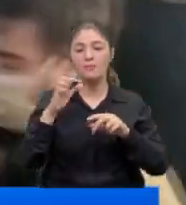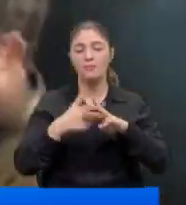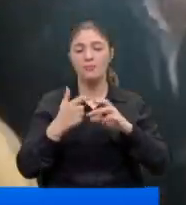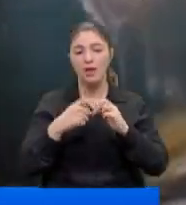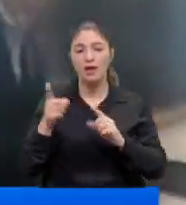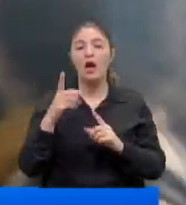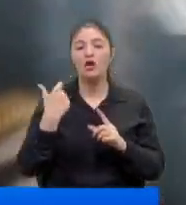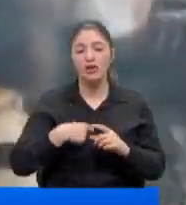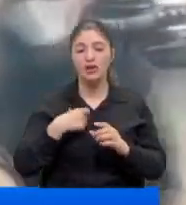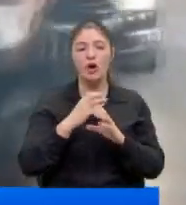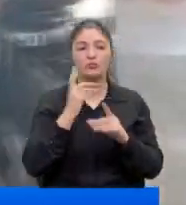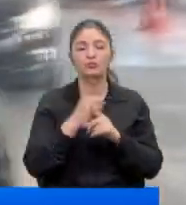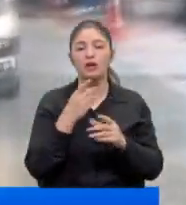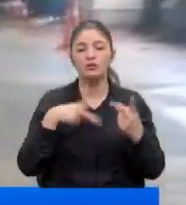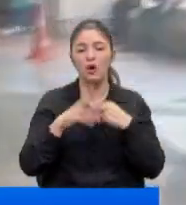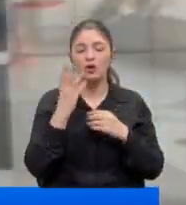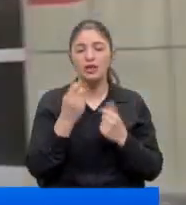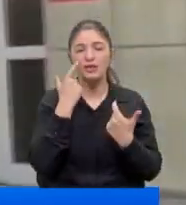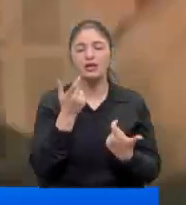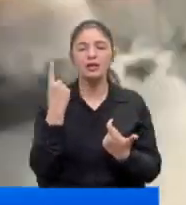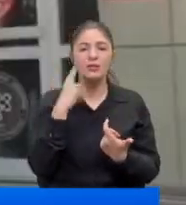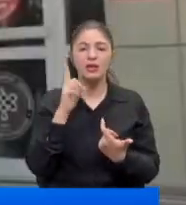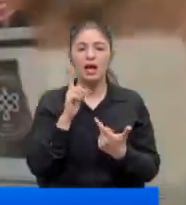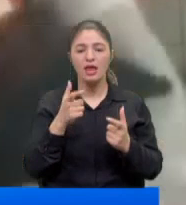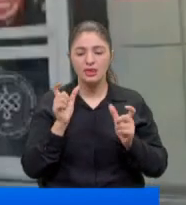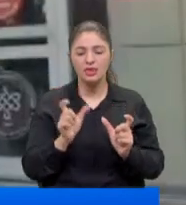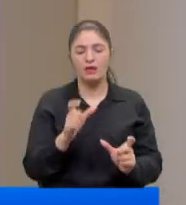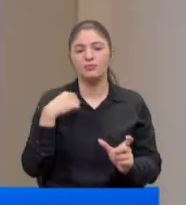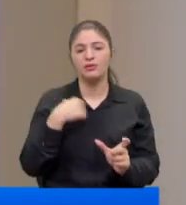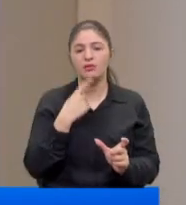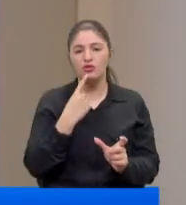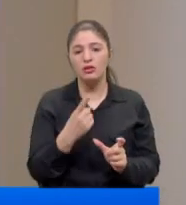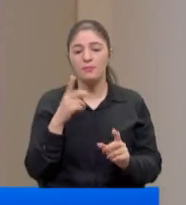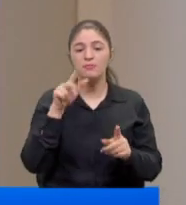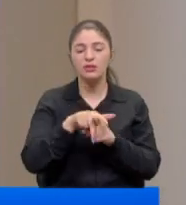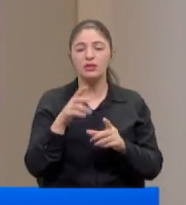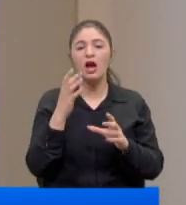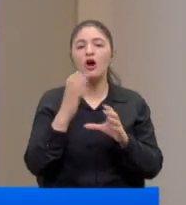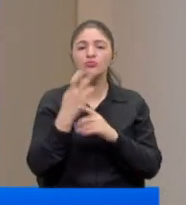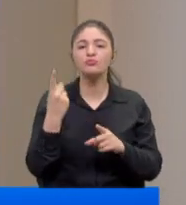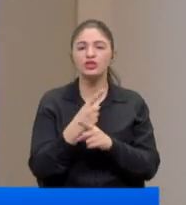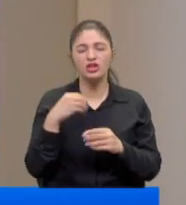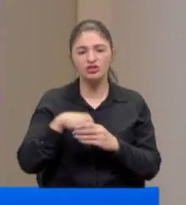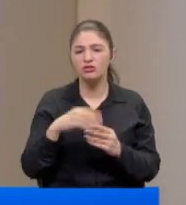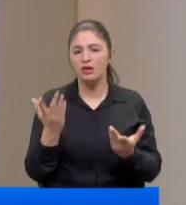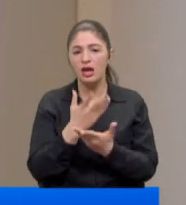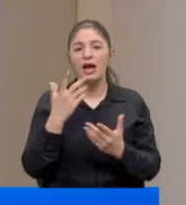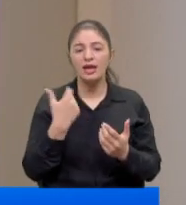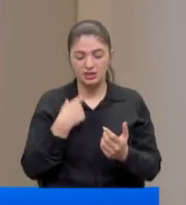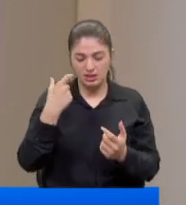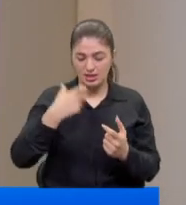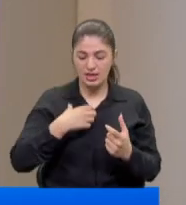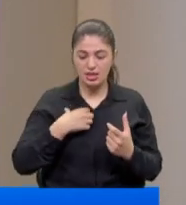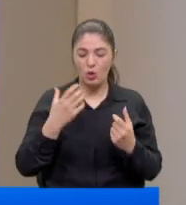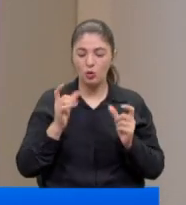özellikle toplu taşımayla seyahat edeceklerin dikkatli dinlemesi gereken tedbirlerin altını çizdi. Bindiğiniz araçın içerisinde kişisel korunma